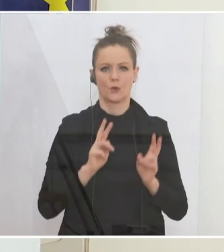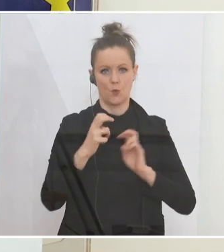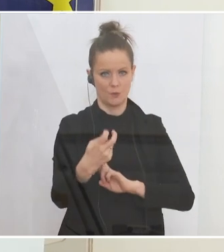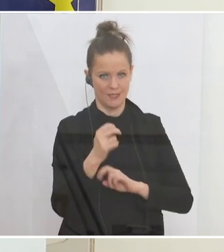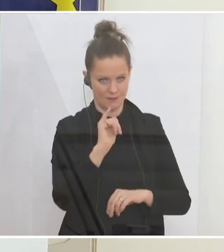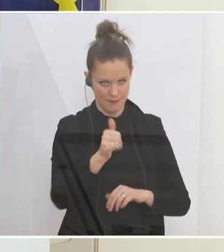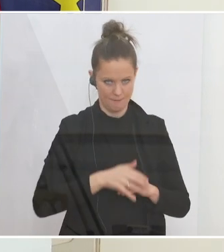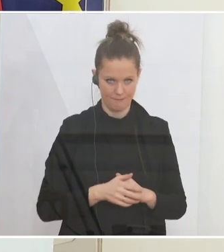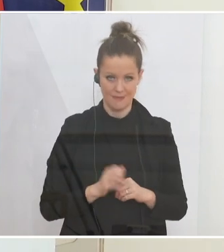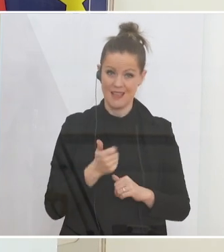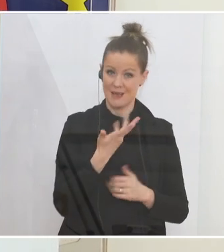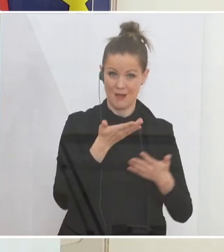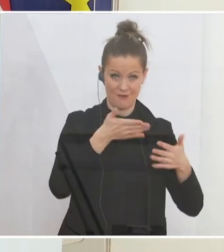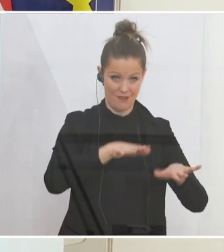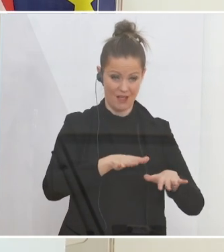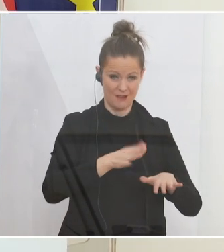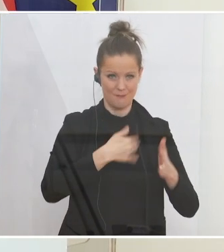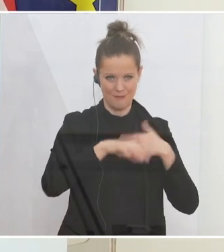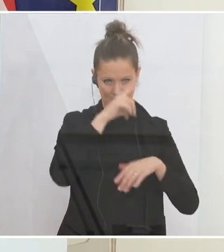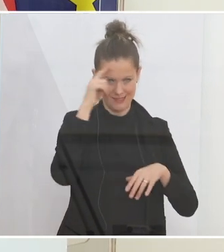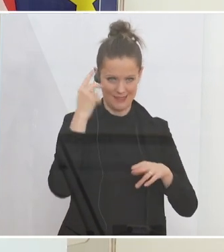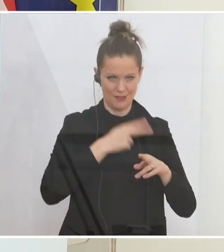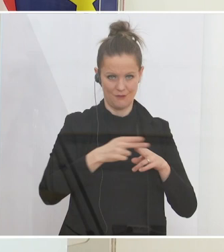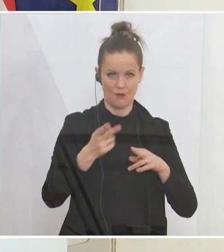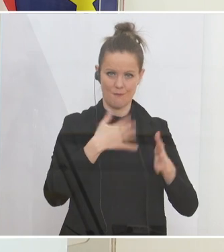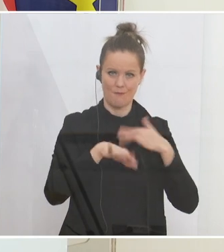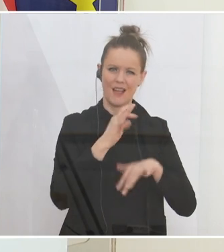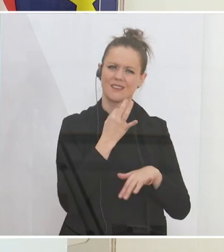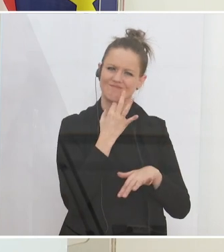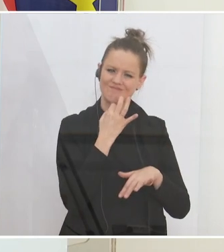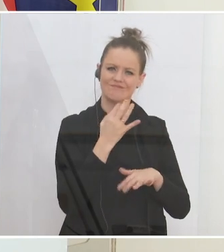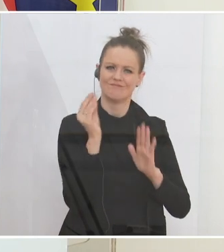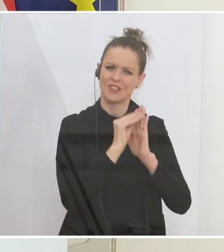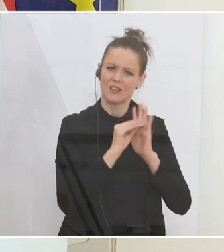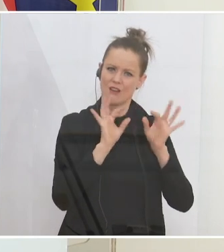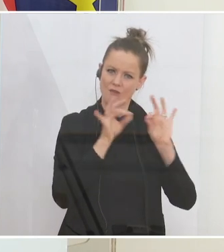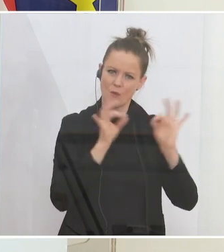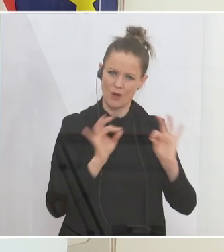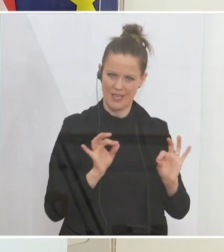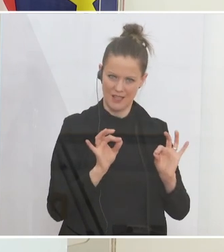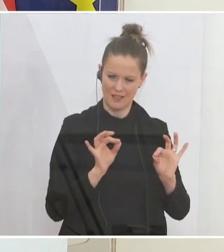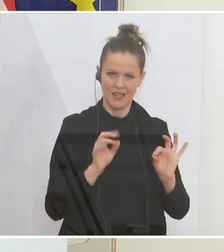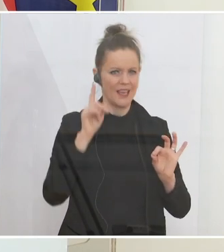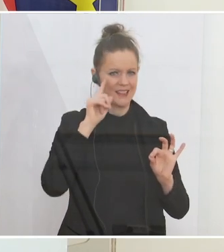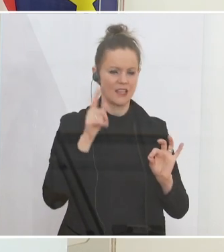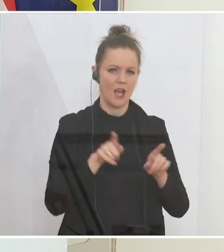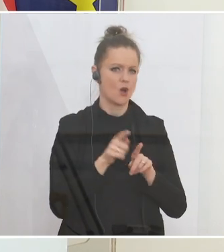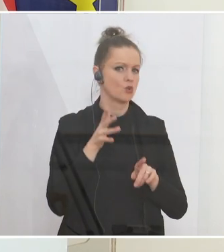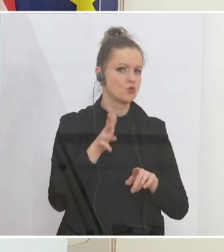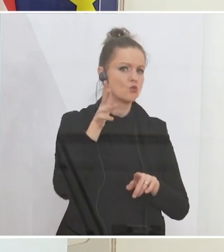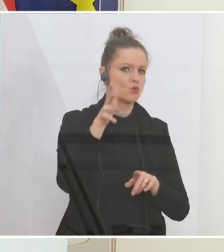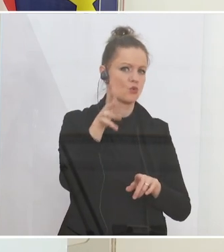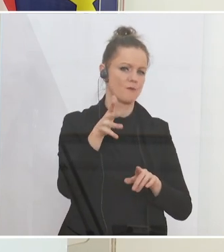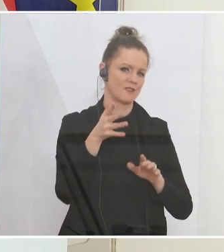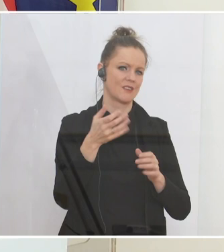Natürlich wäre es wahrscheinlich in einigen Fällen sinnvoller, es zu konkretisieren. Ich glaube, wir müssen uns das auch vorbehalten, auch im Hinblick jetzt auf die